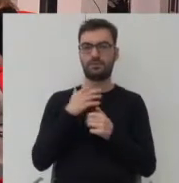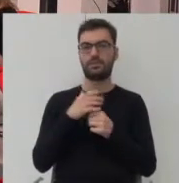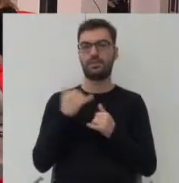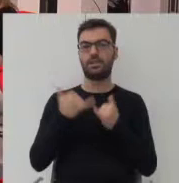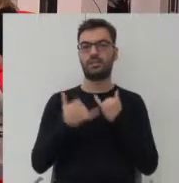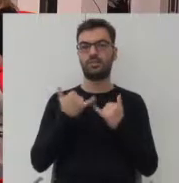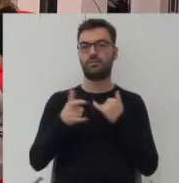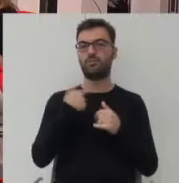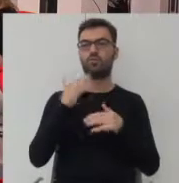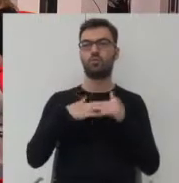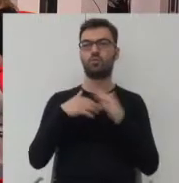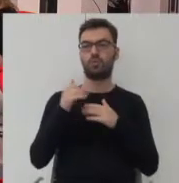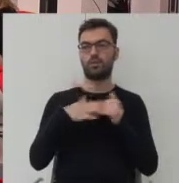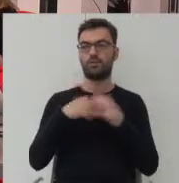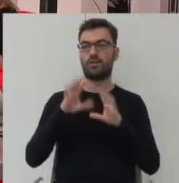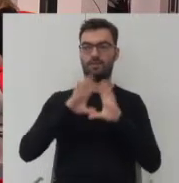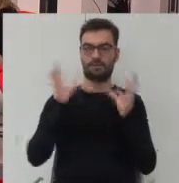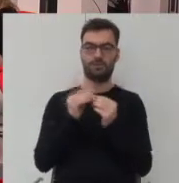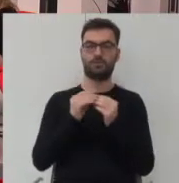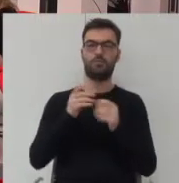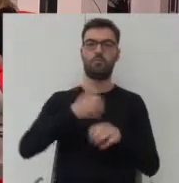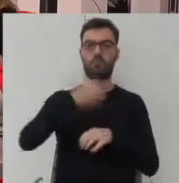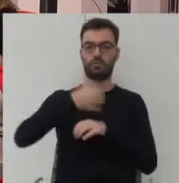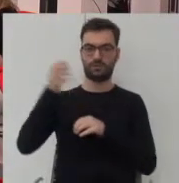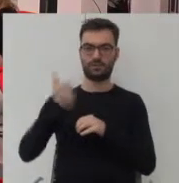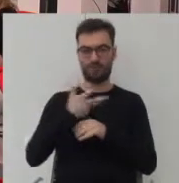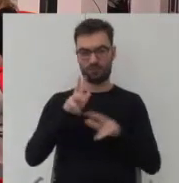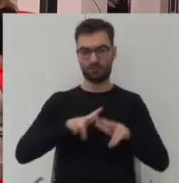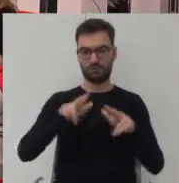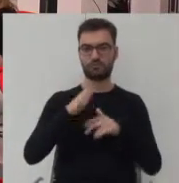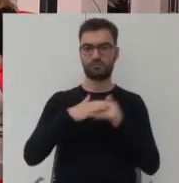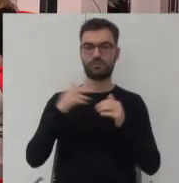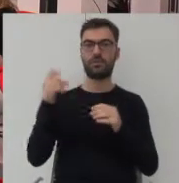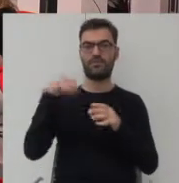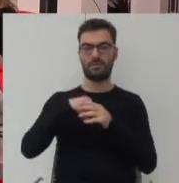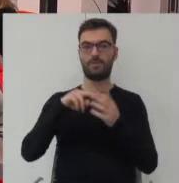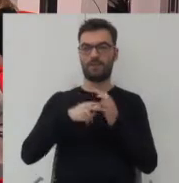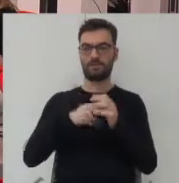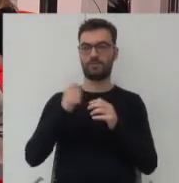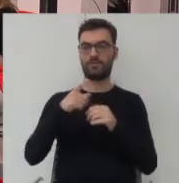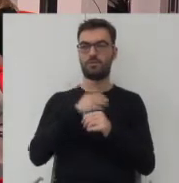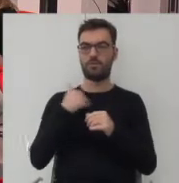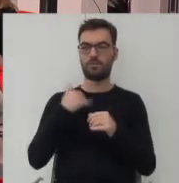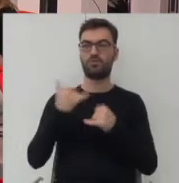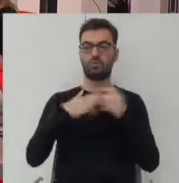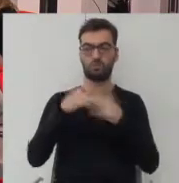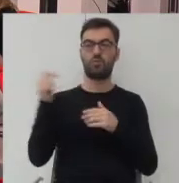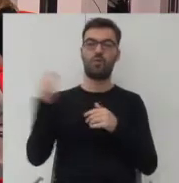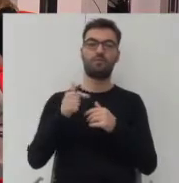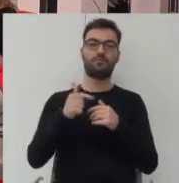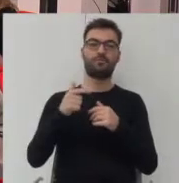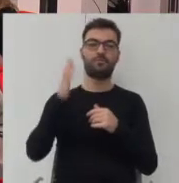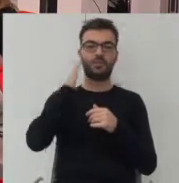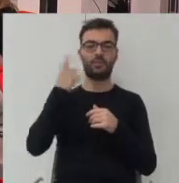że jeżeli zbudujemy wszystkie budynki wielorodzinne, które są w planach w Polsce, to powinno u nas